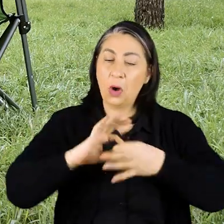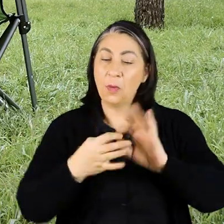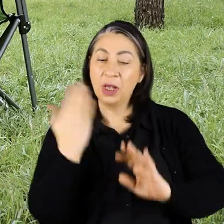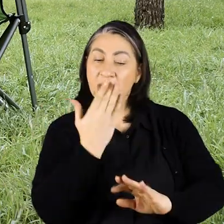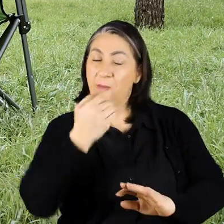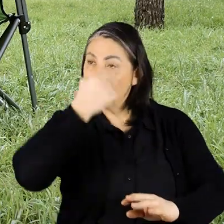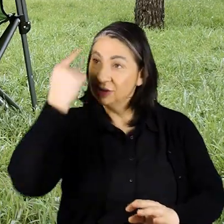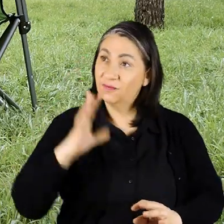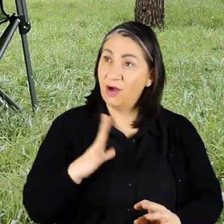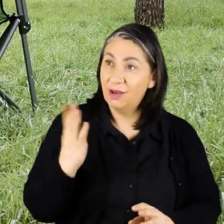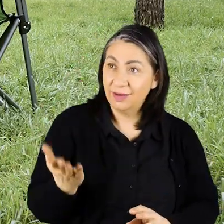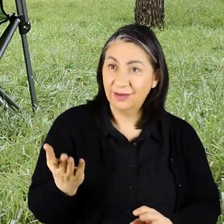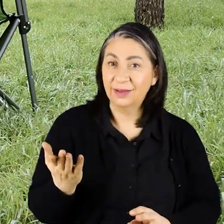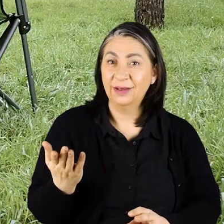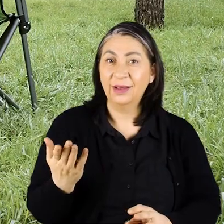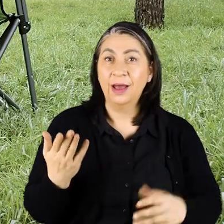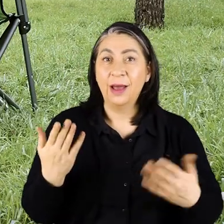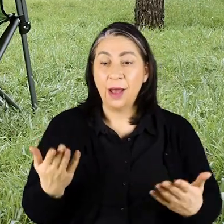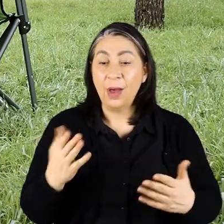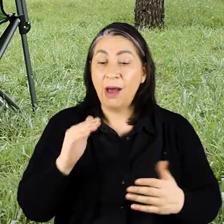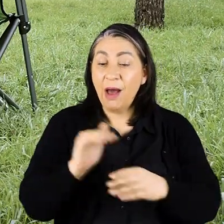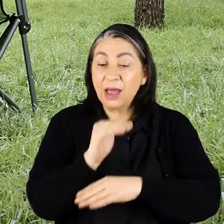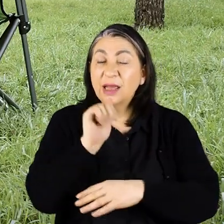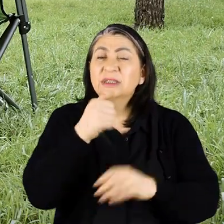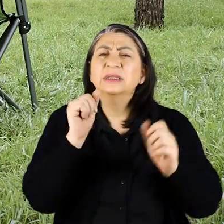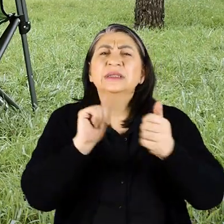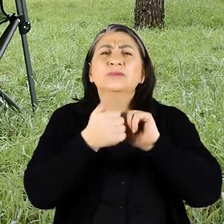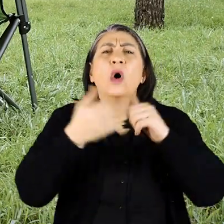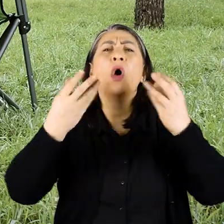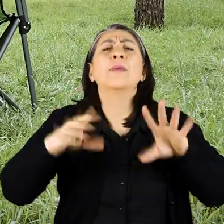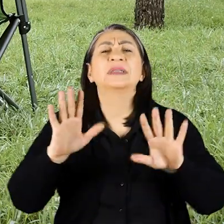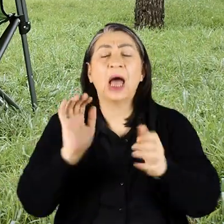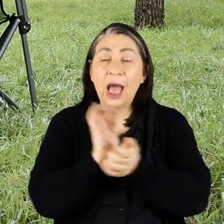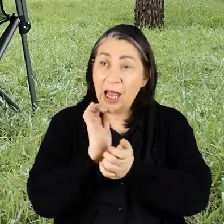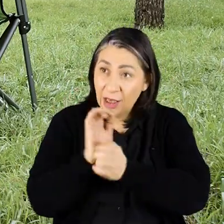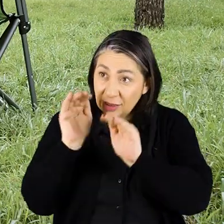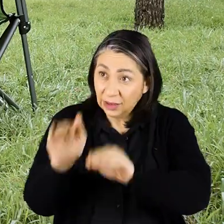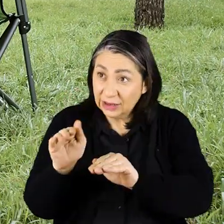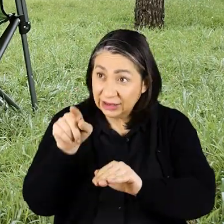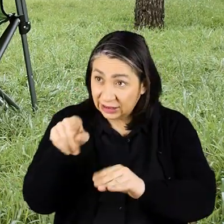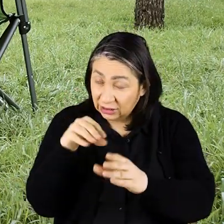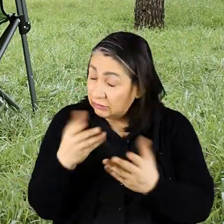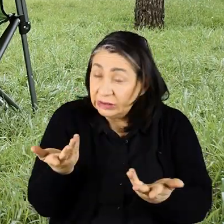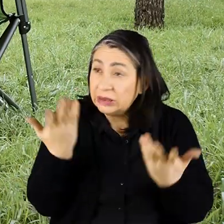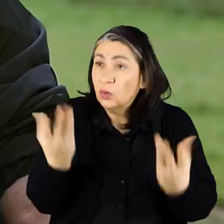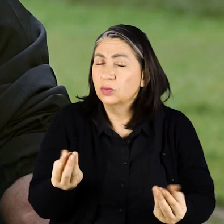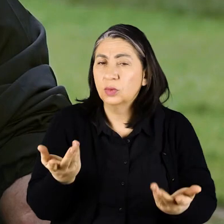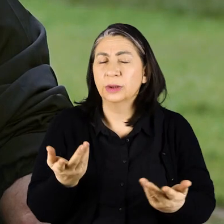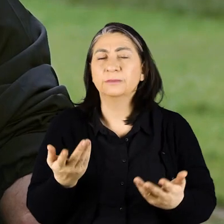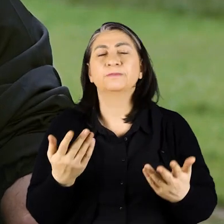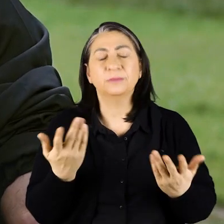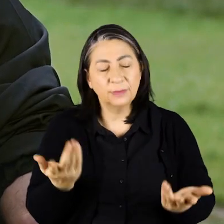gidebilme şansın var şu anda Ama hayatında hiç spor olmasaydı Yani ailen mi destekledi bu spor için seni nasıl oldu?